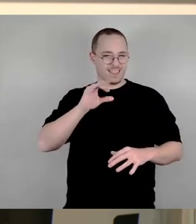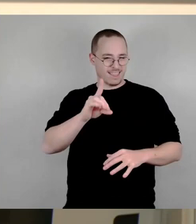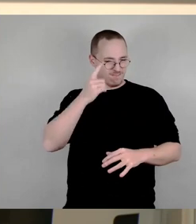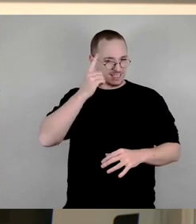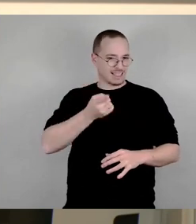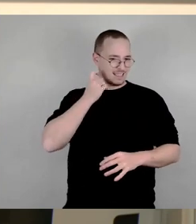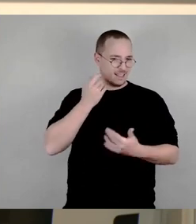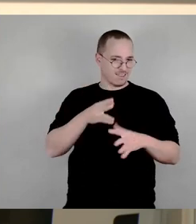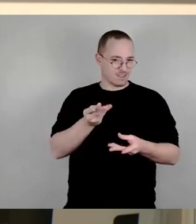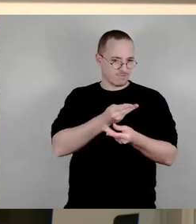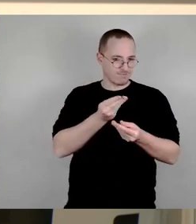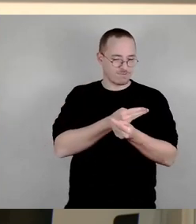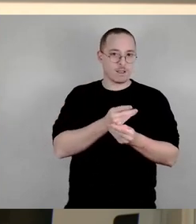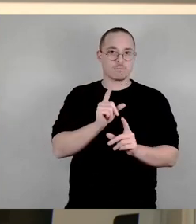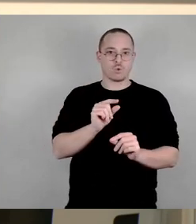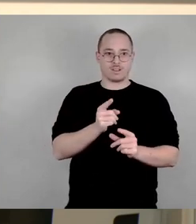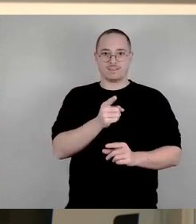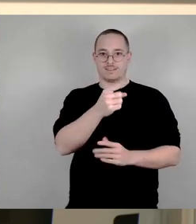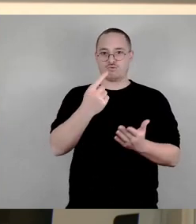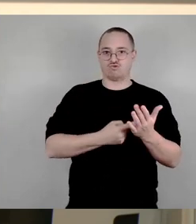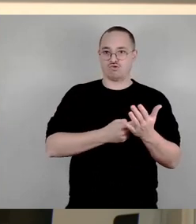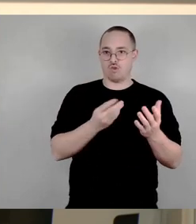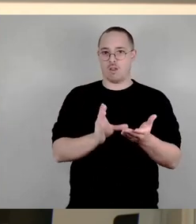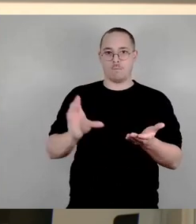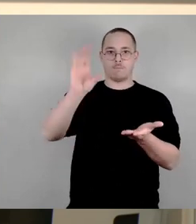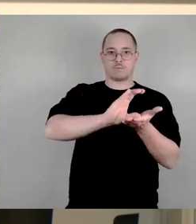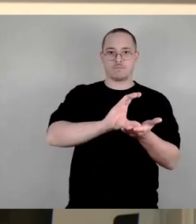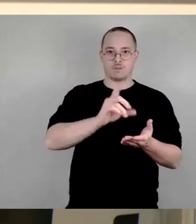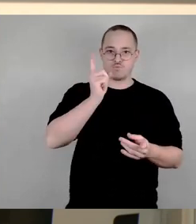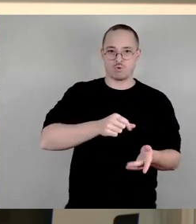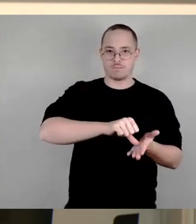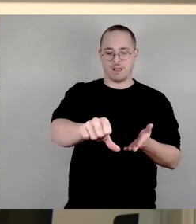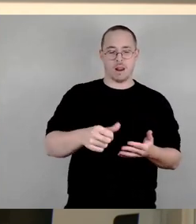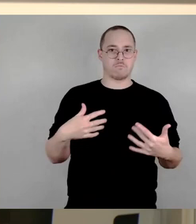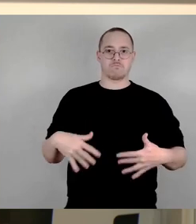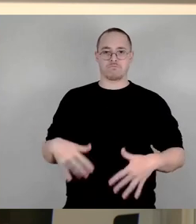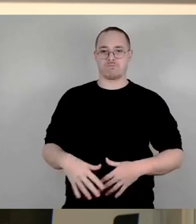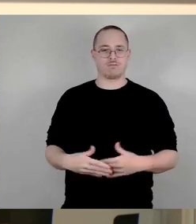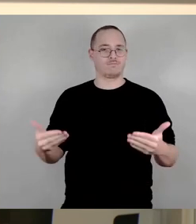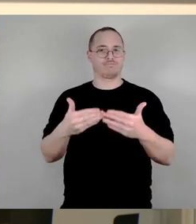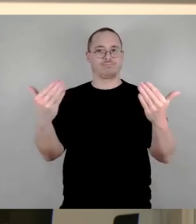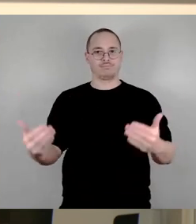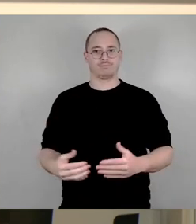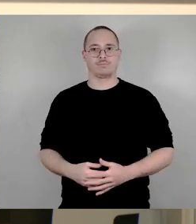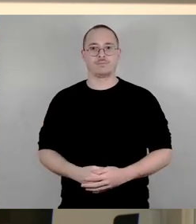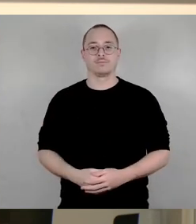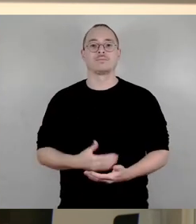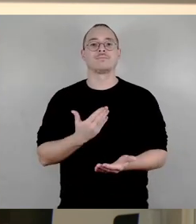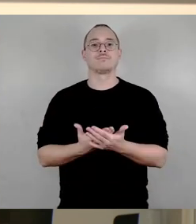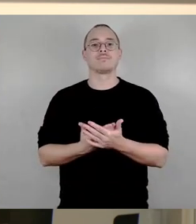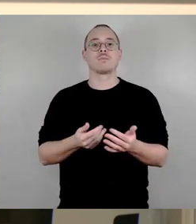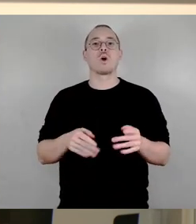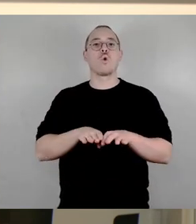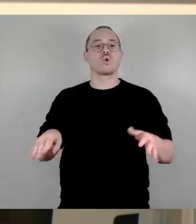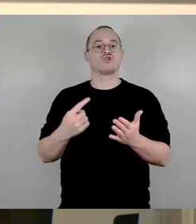besteuern. Ein Widersinn ohnegleichen. Zudem trifft die Grundsteuer C die falschen. Wirkliche